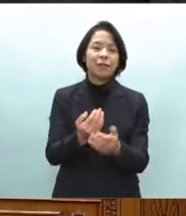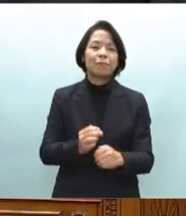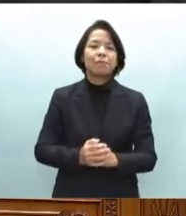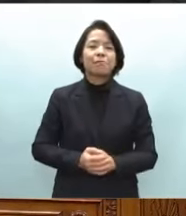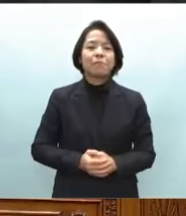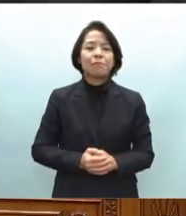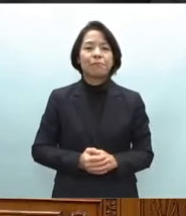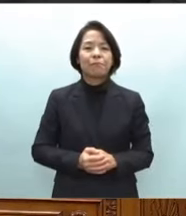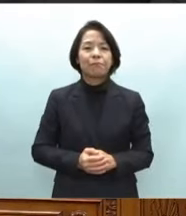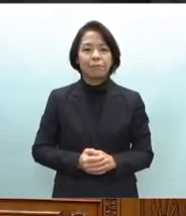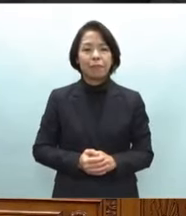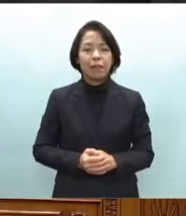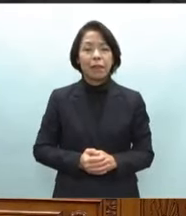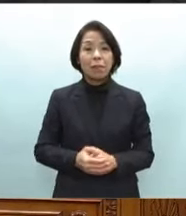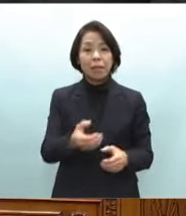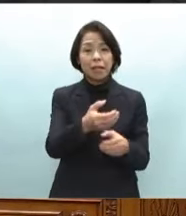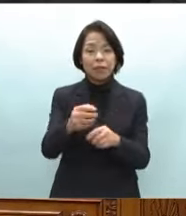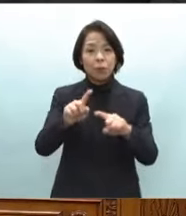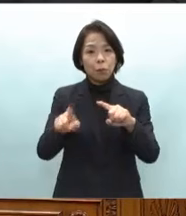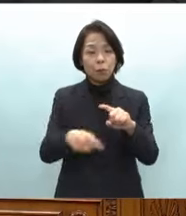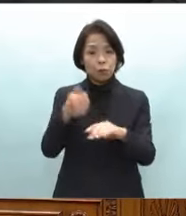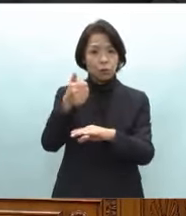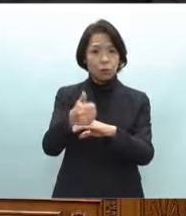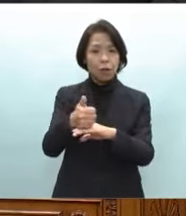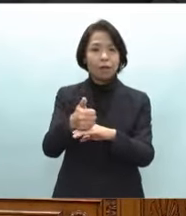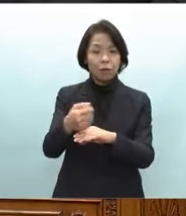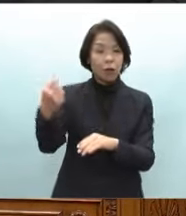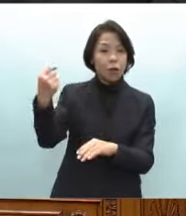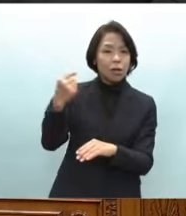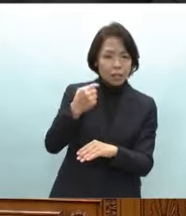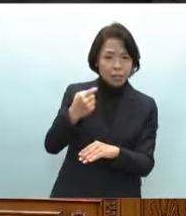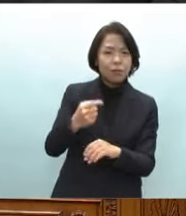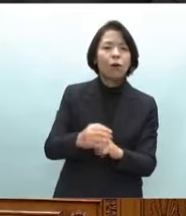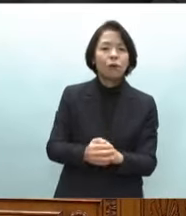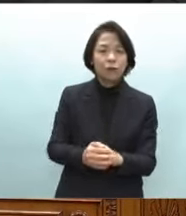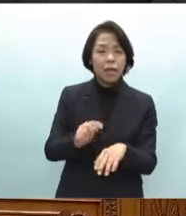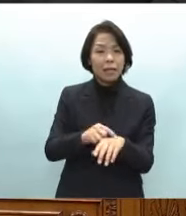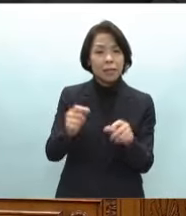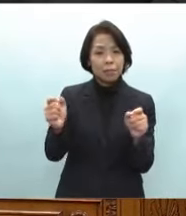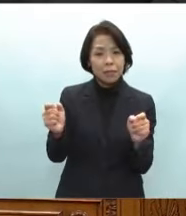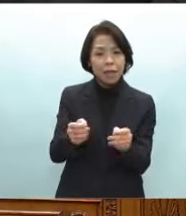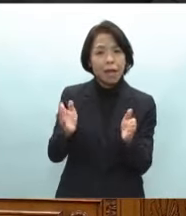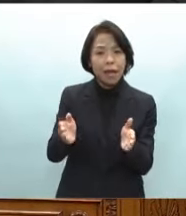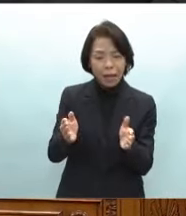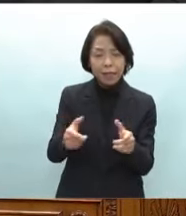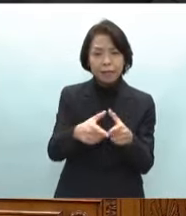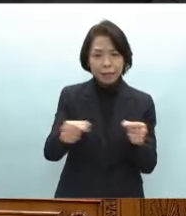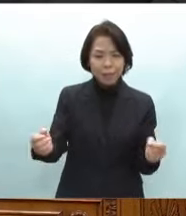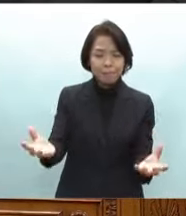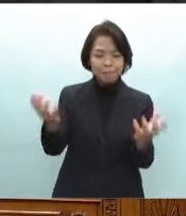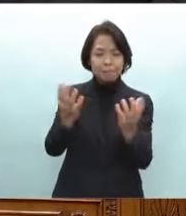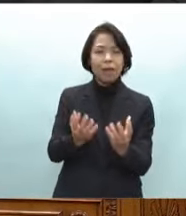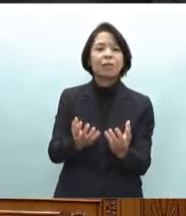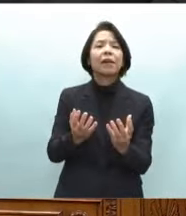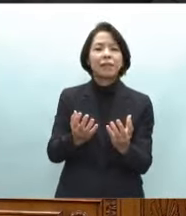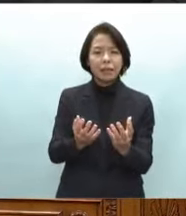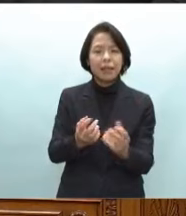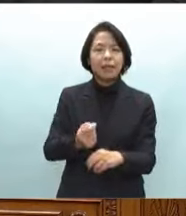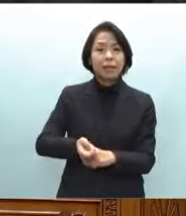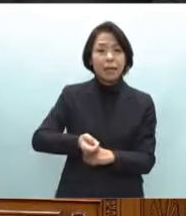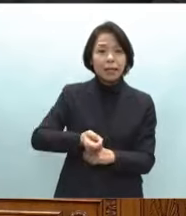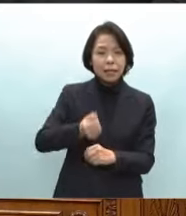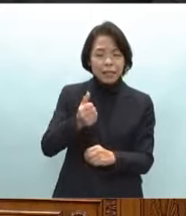また消防庁長官の指示を受けて極めて短期間に全国から駆けつけていただいた緊急